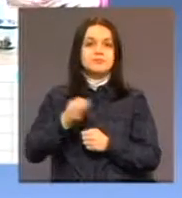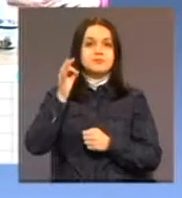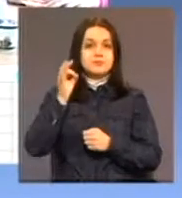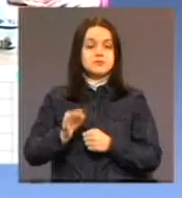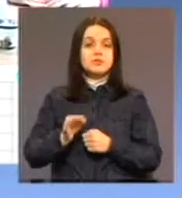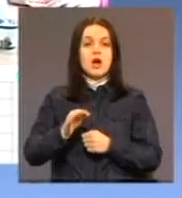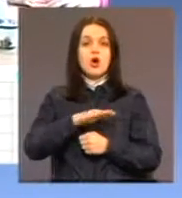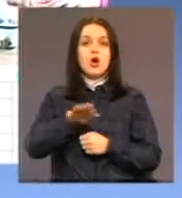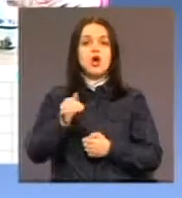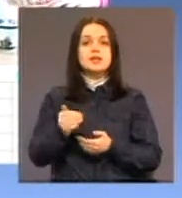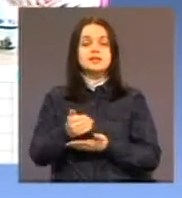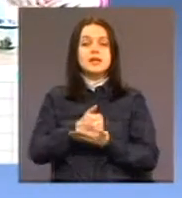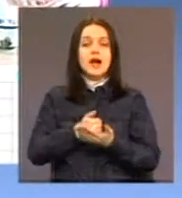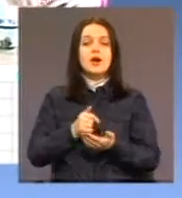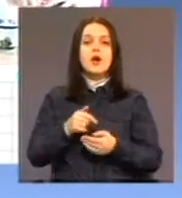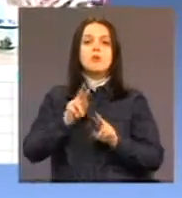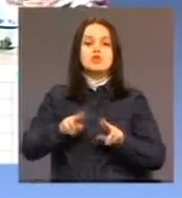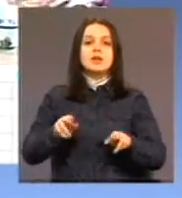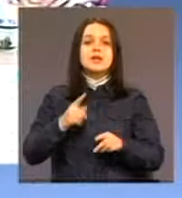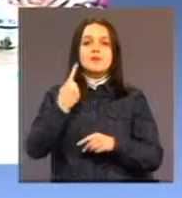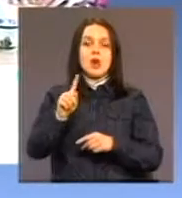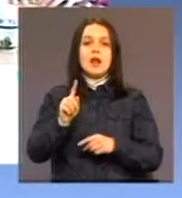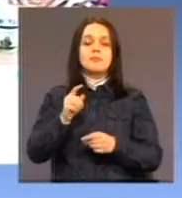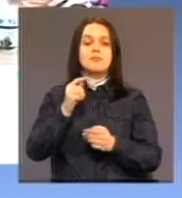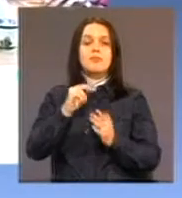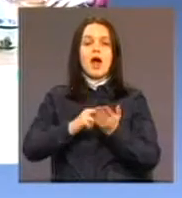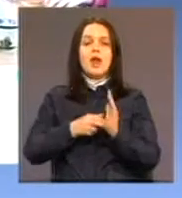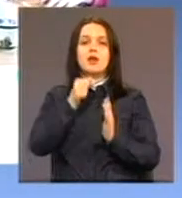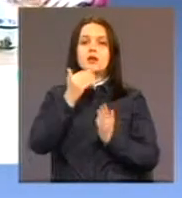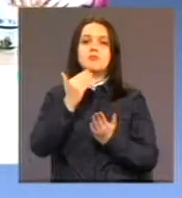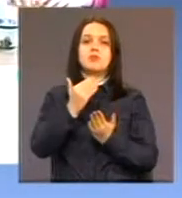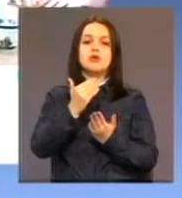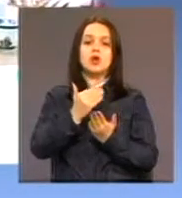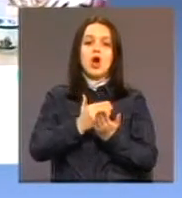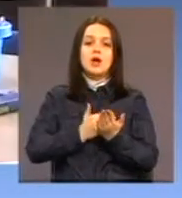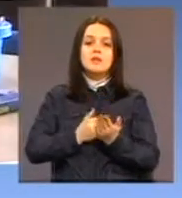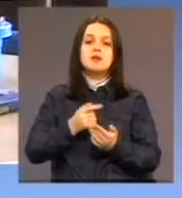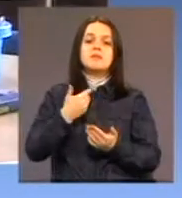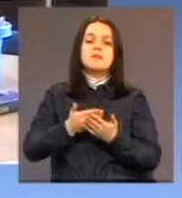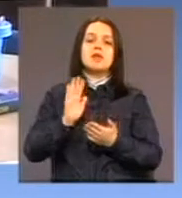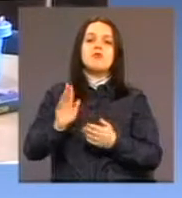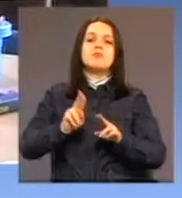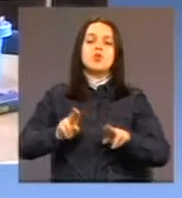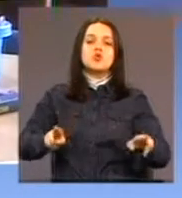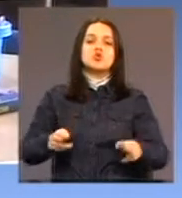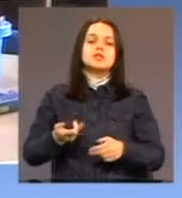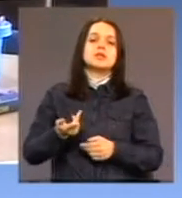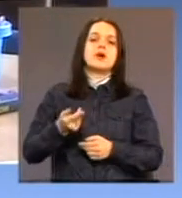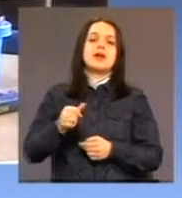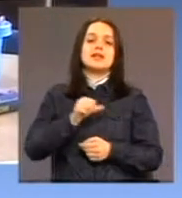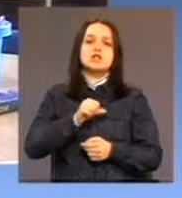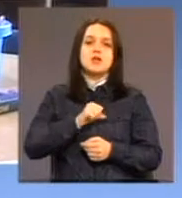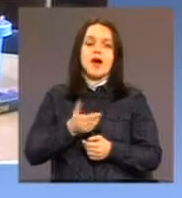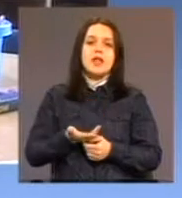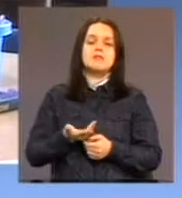individualni plan i program prema njihovim sposobnostima, mogućnostima i interesovanjima. Pored individualnog